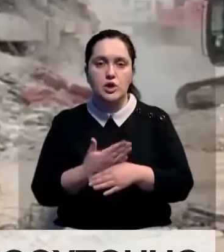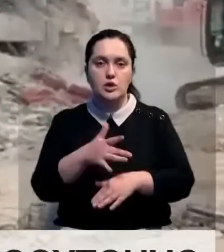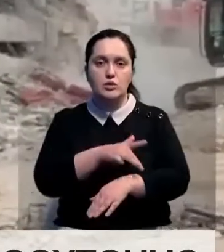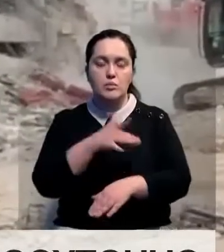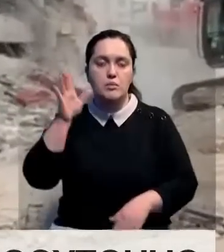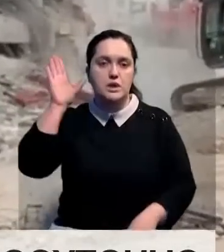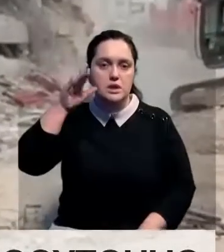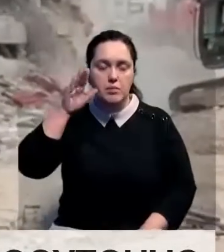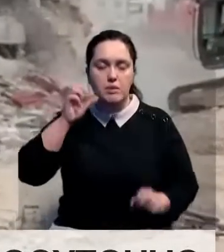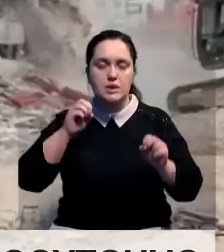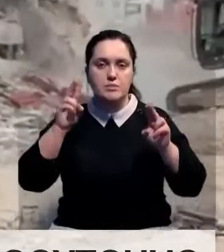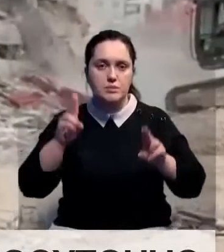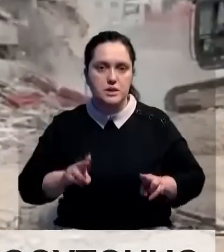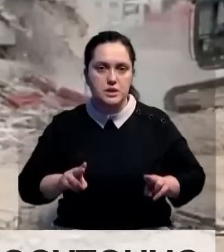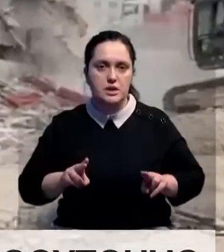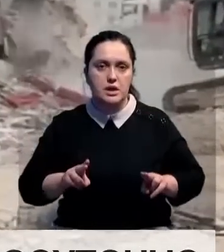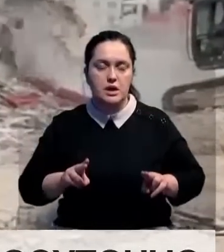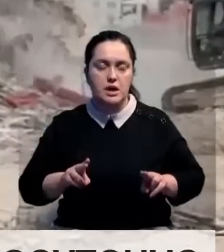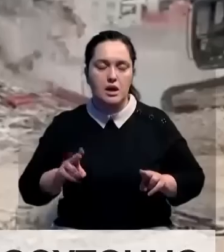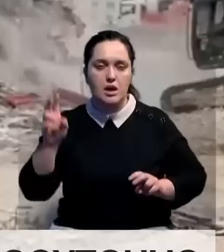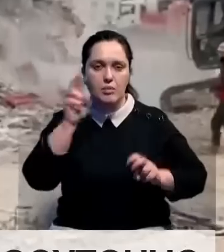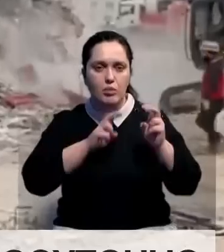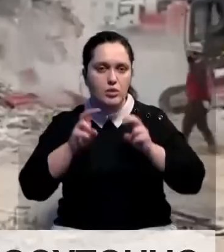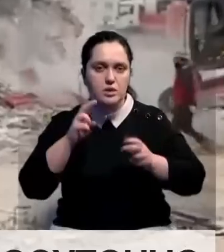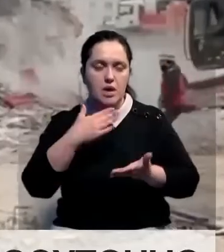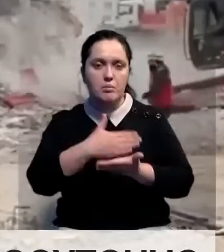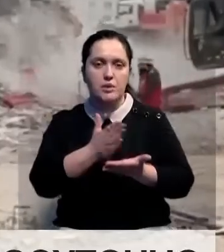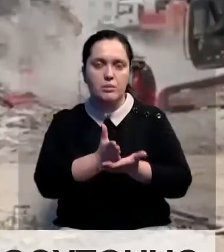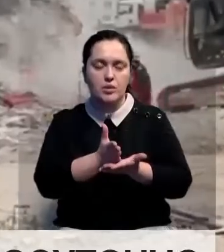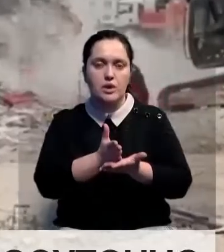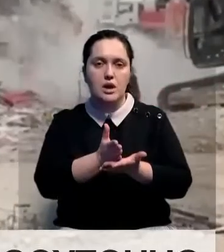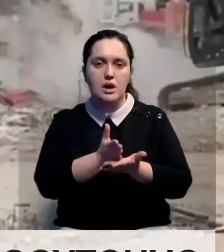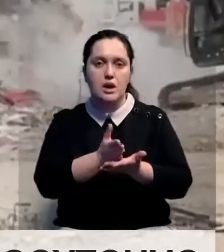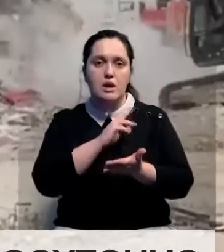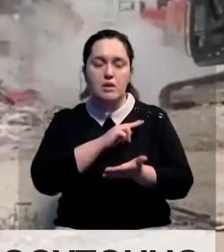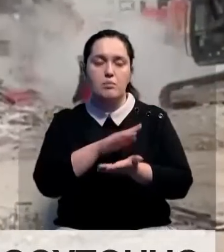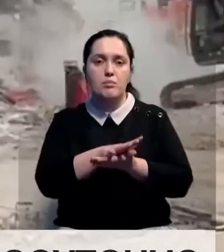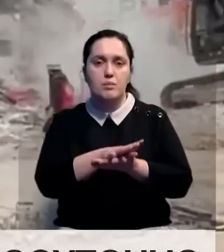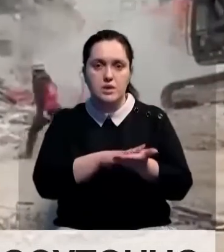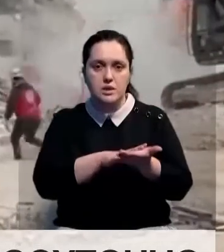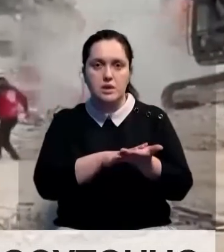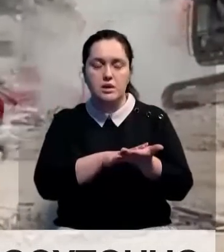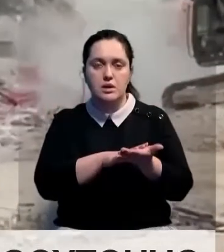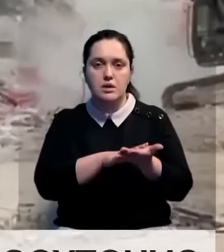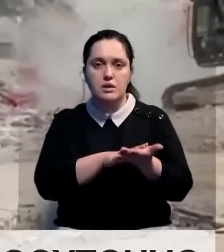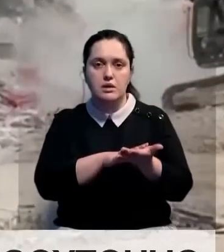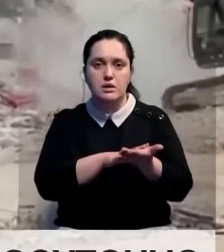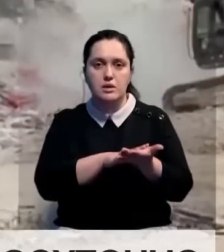собак и специальных приборов поиска. Все работы продолжаются до